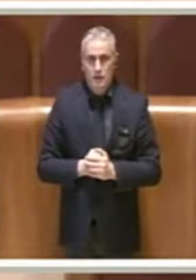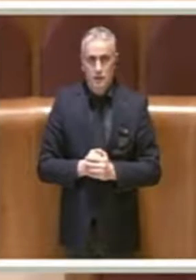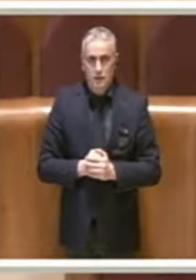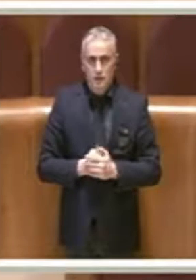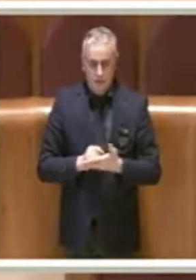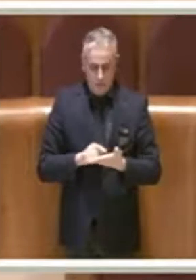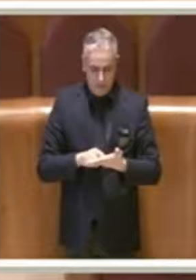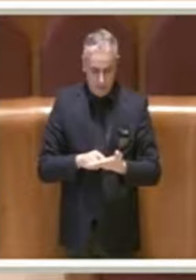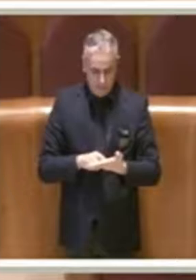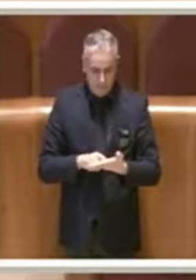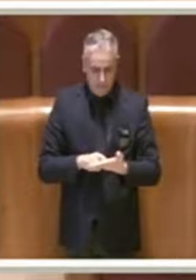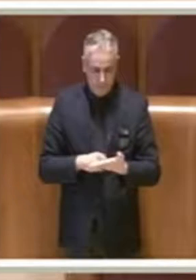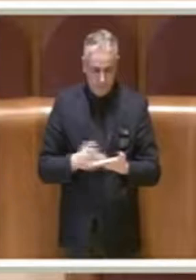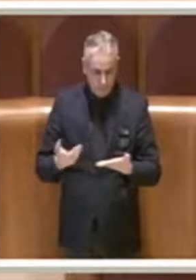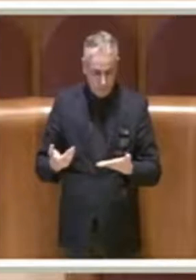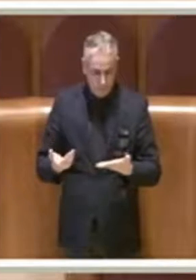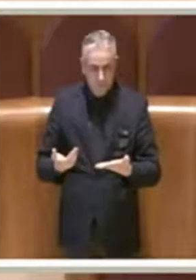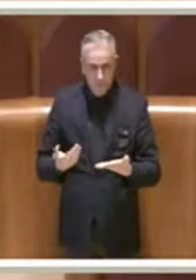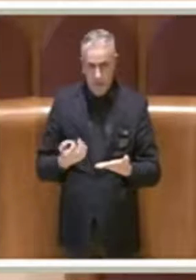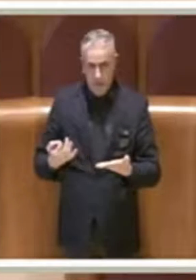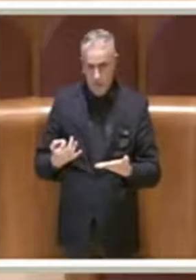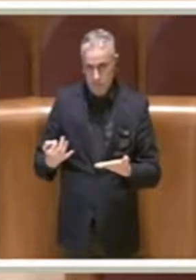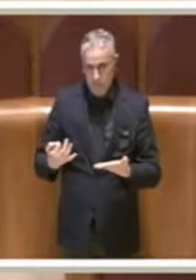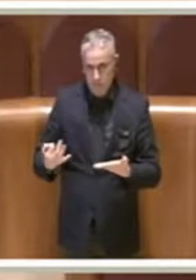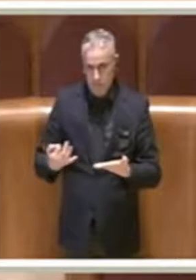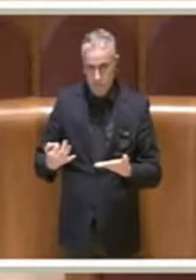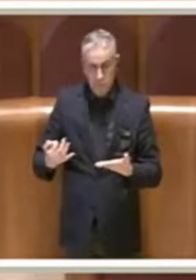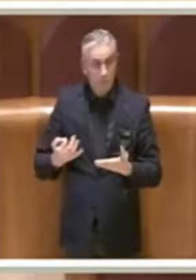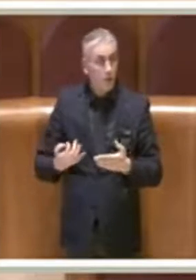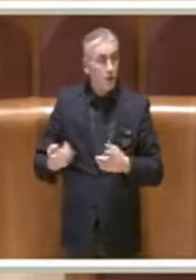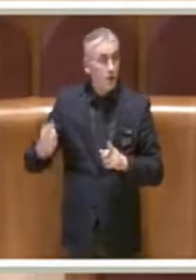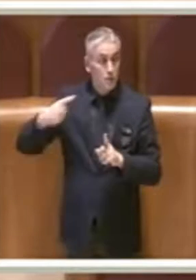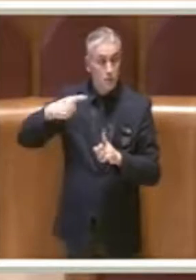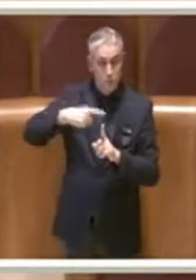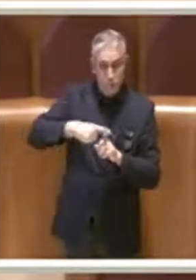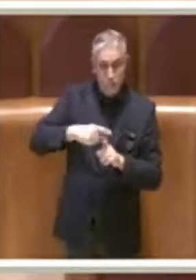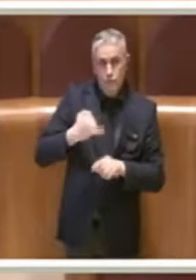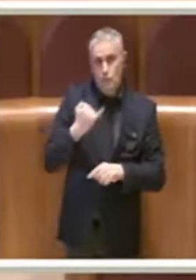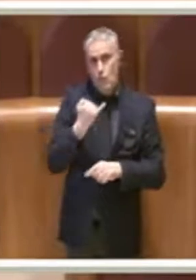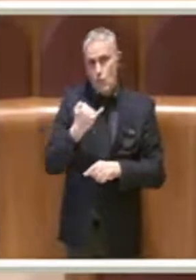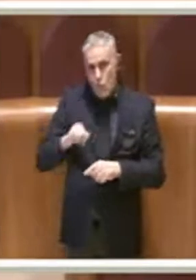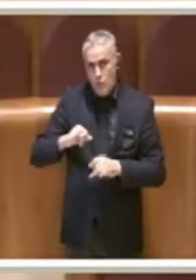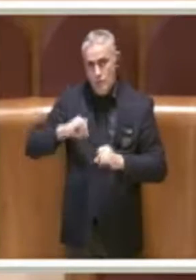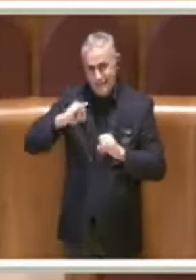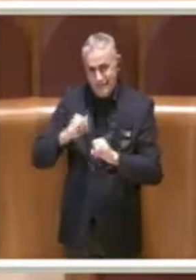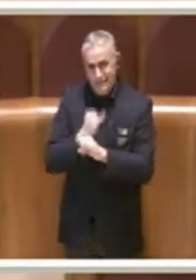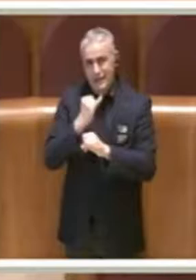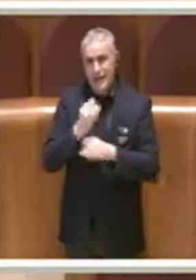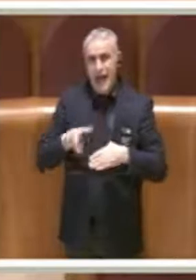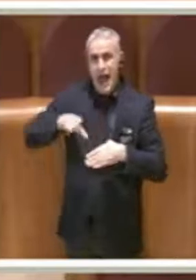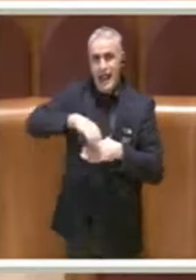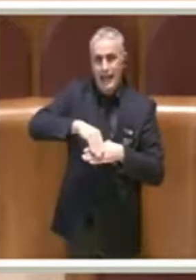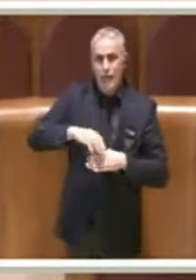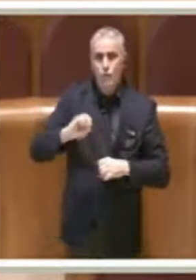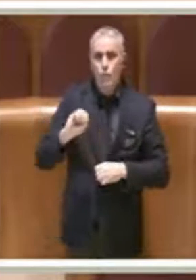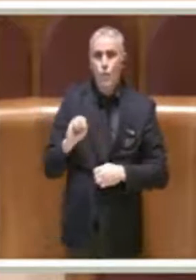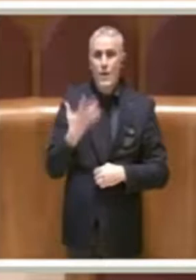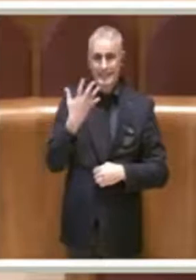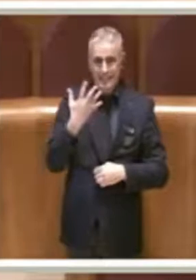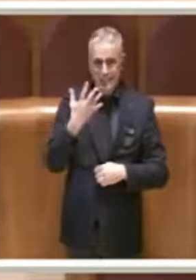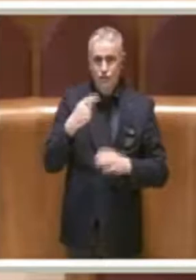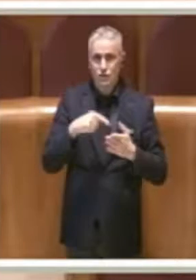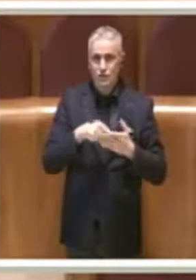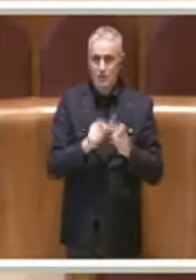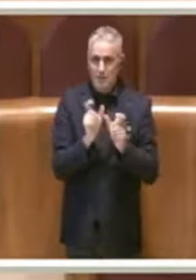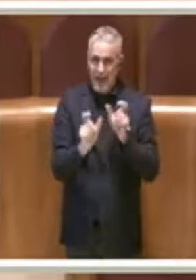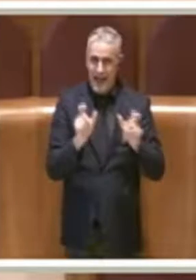va bene poi c'è un ultimo una precisazione all'allegato 15 dove leviamo delle